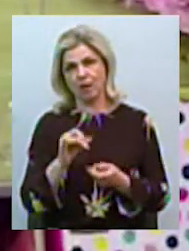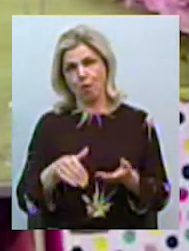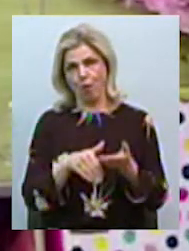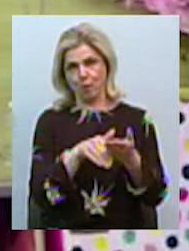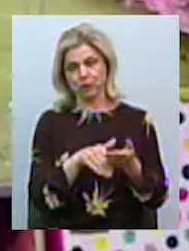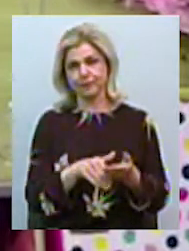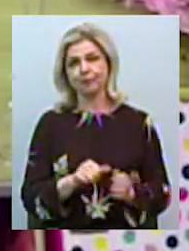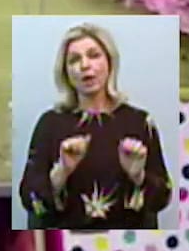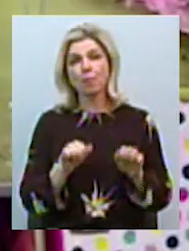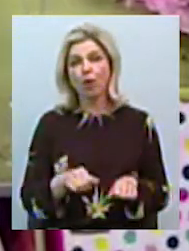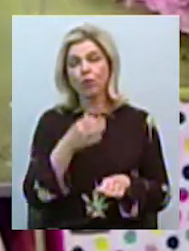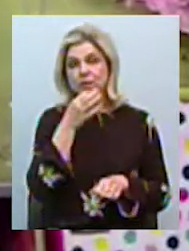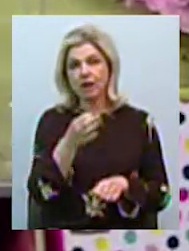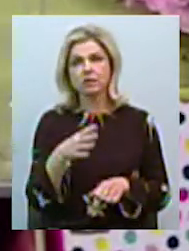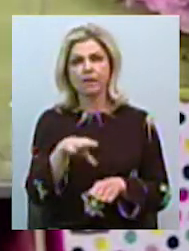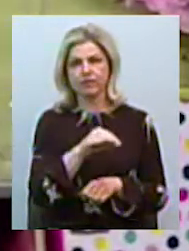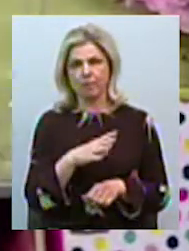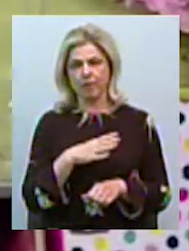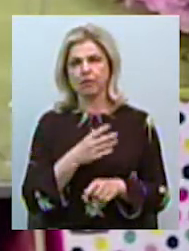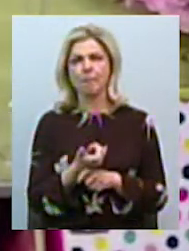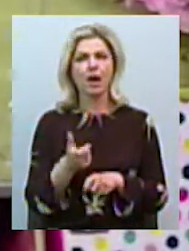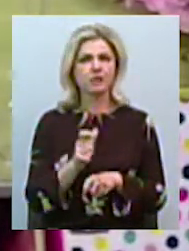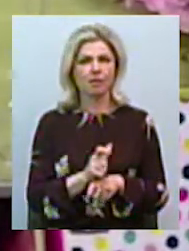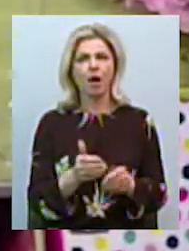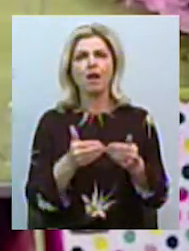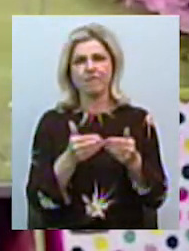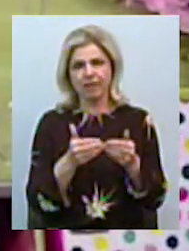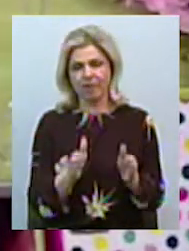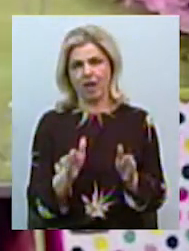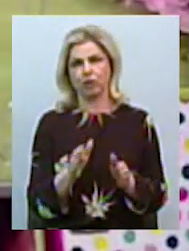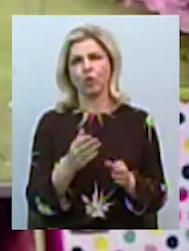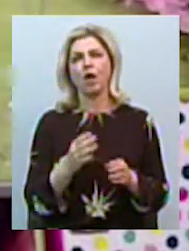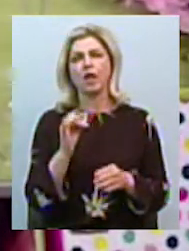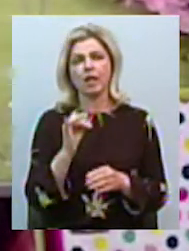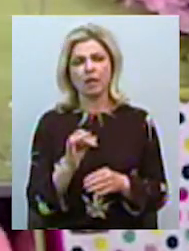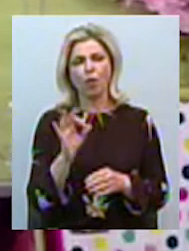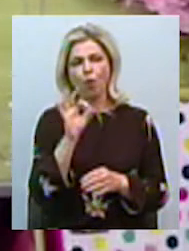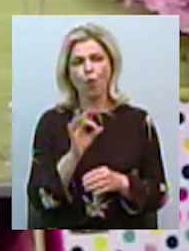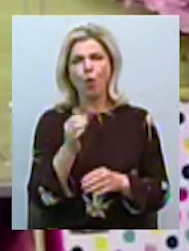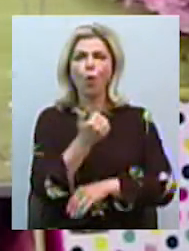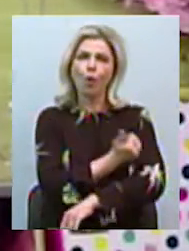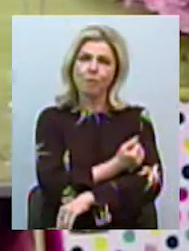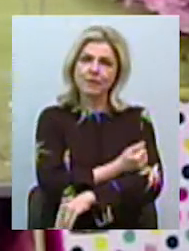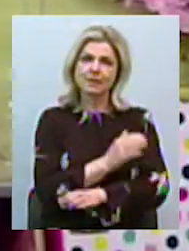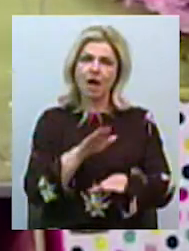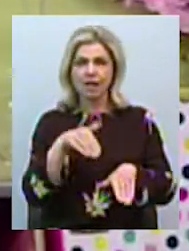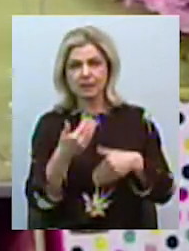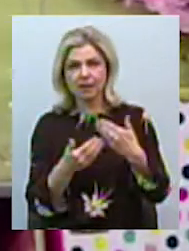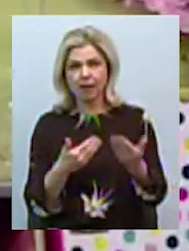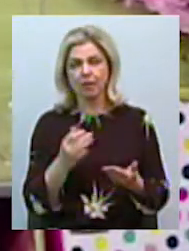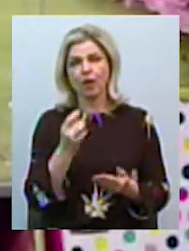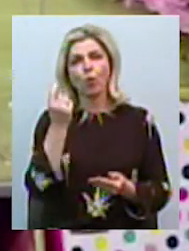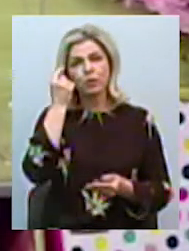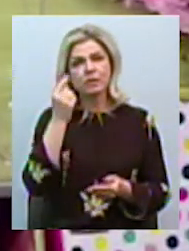Можу сказати, що всі були максимально відвертими у цьому онлайн-марафоні з компенсаціями та пізнали